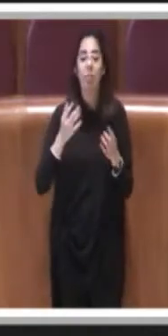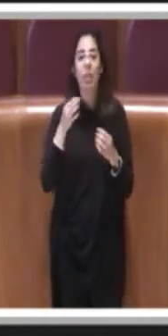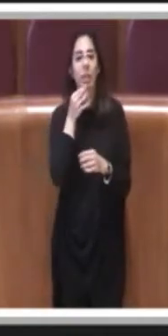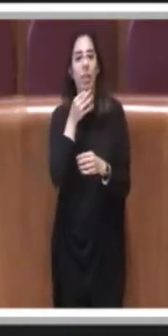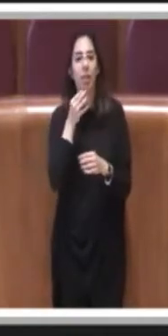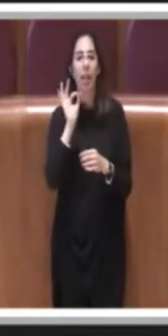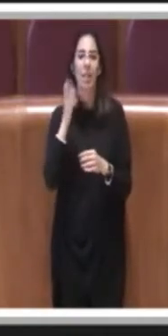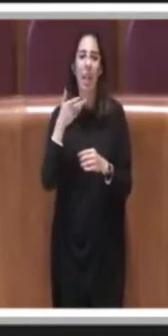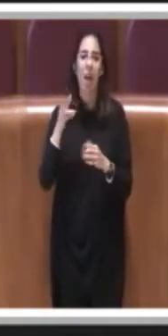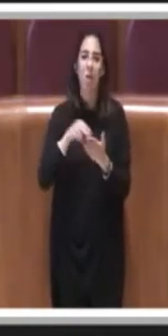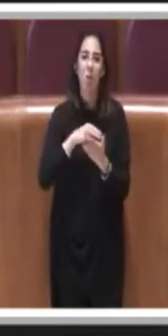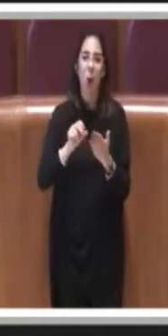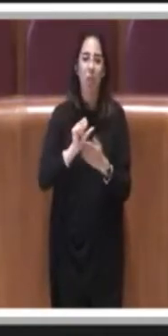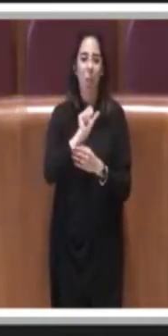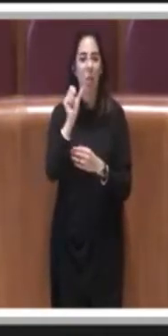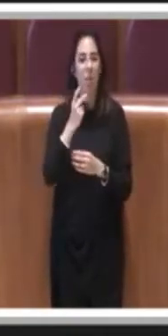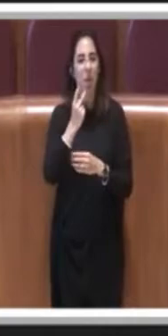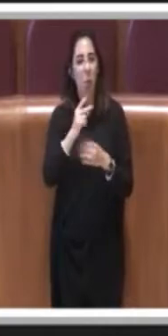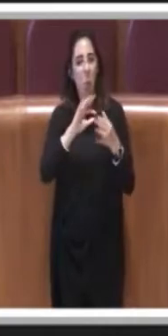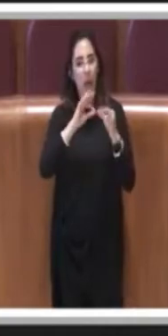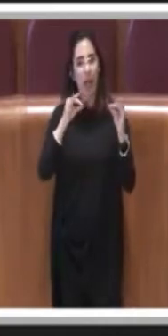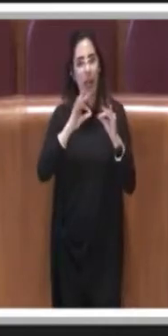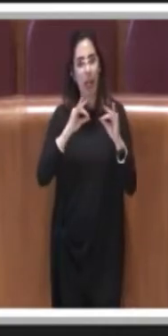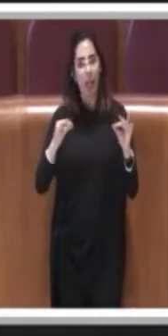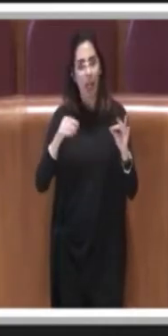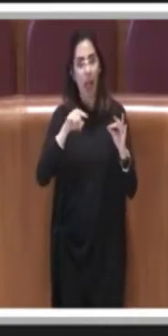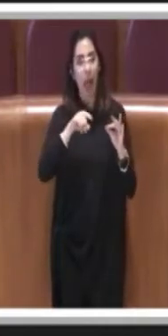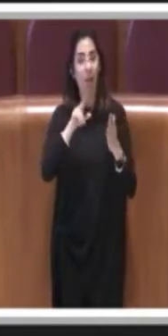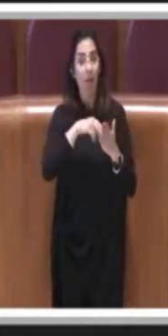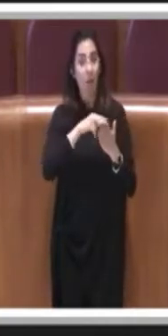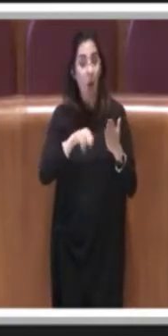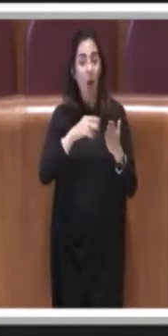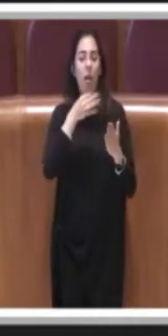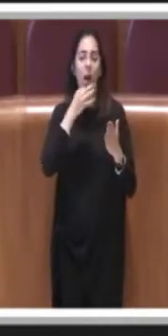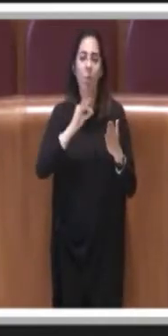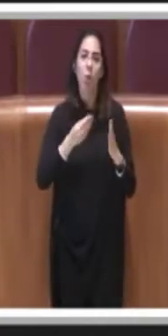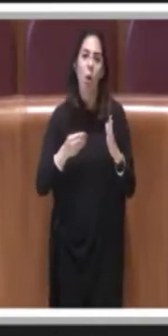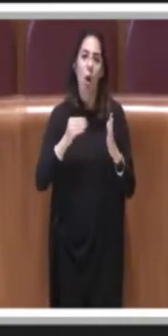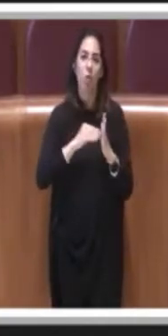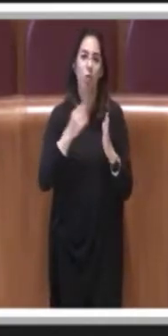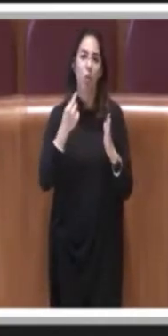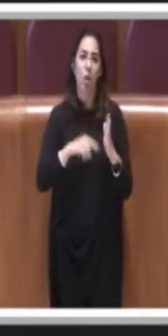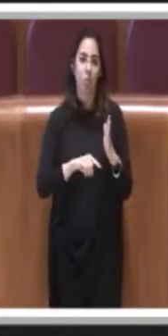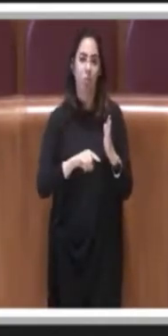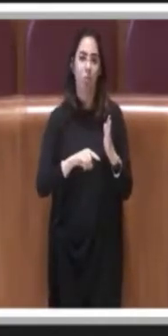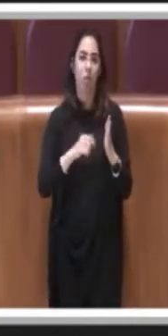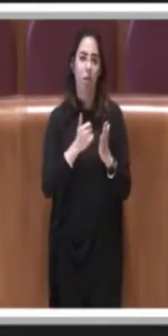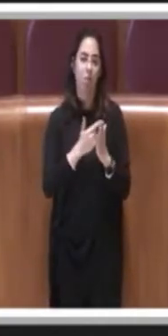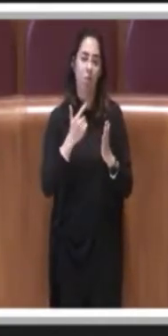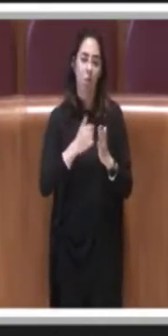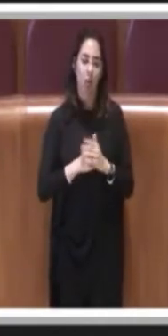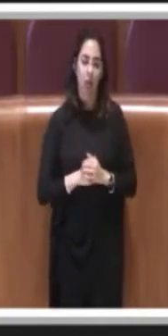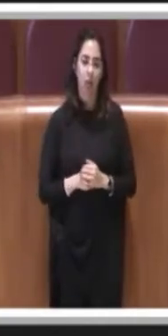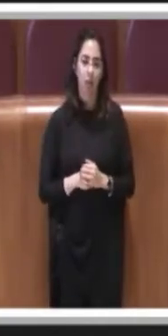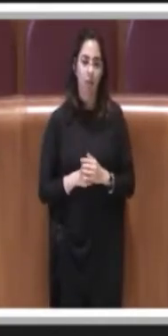prime due righe, noi introduciamo questo aspetto che riteniamo comunque importante.